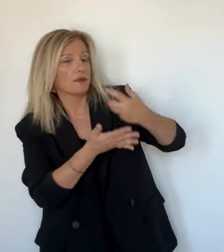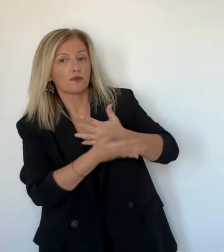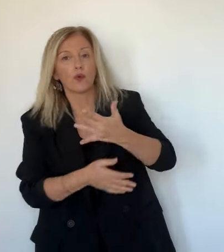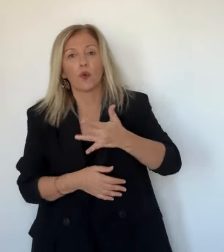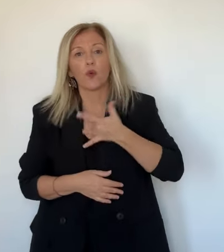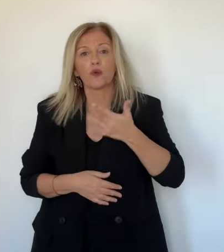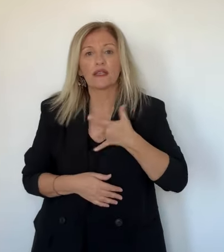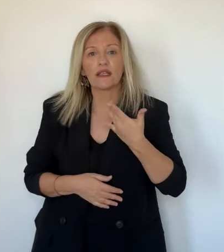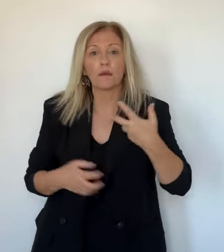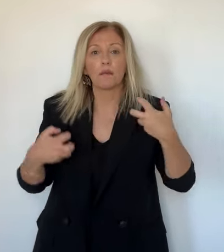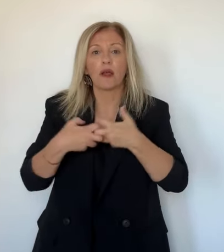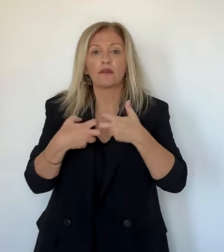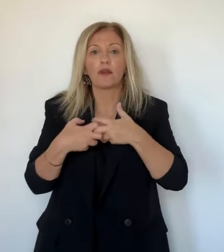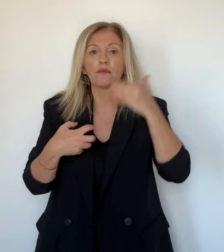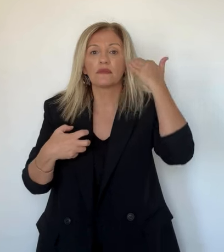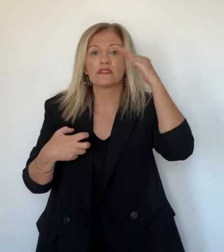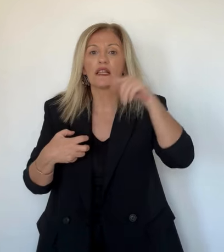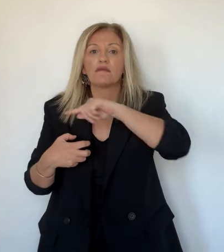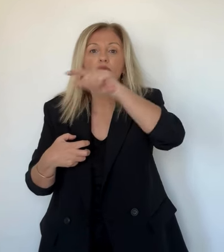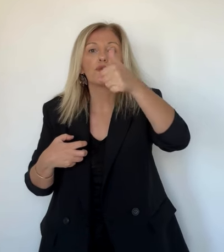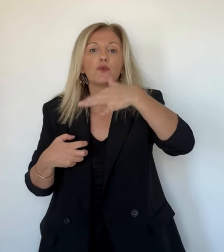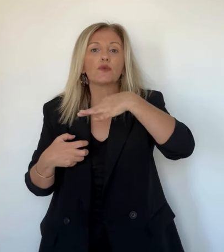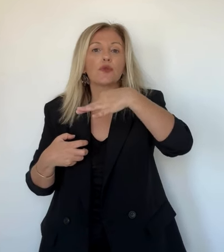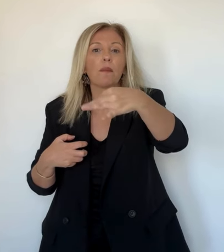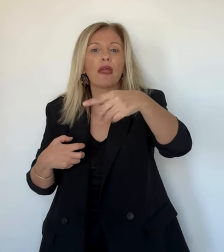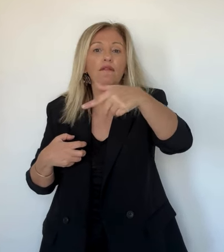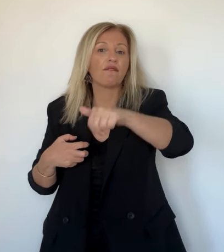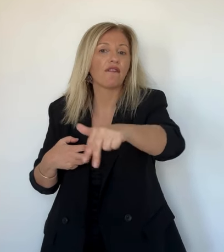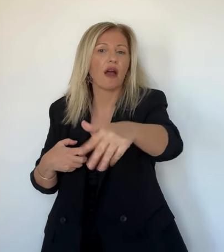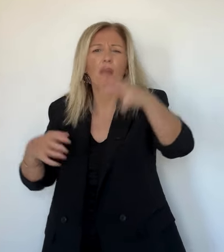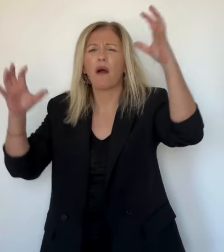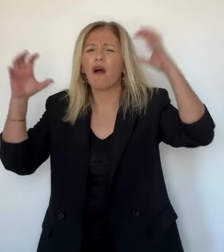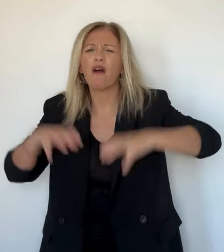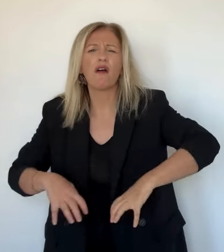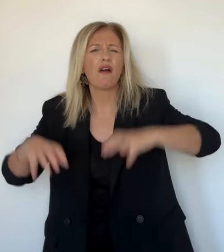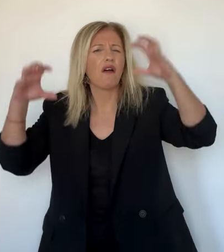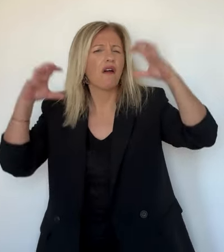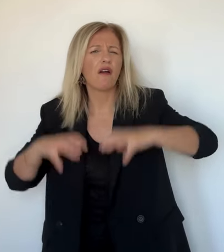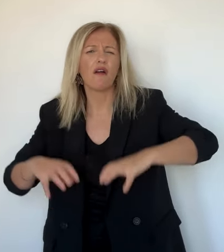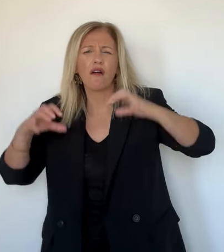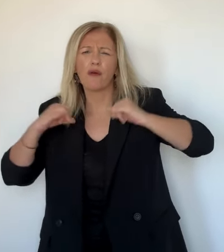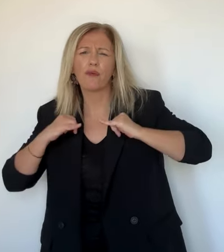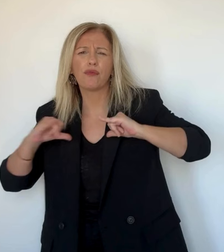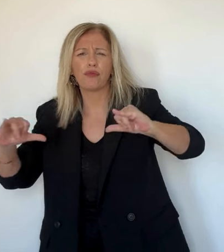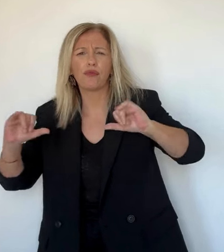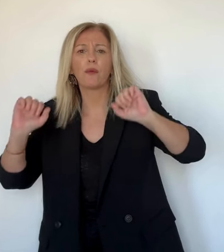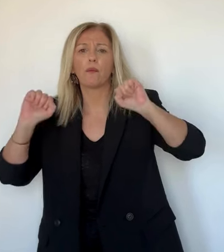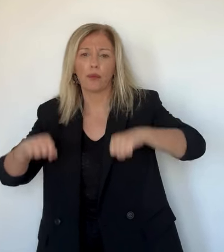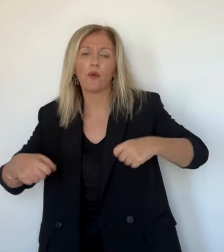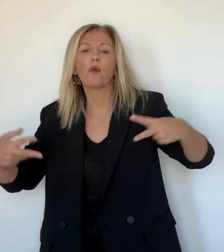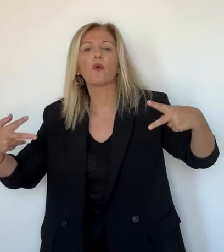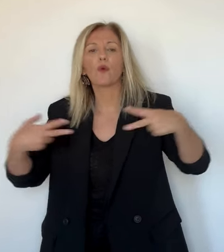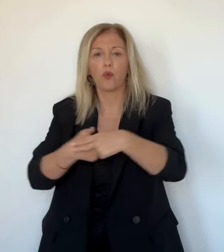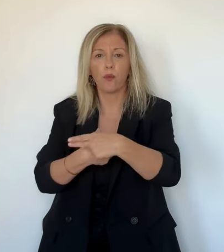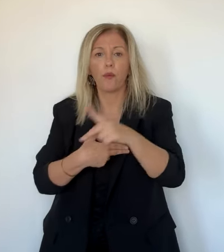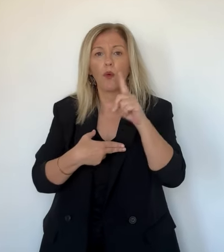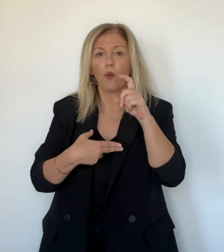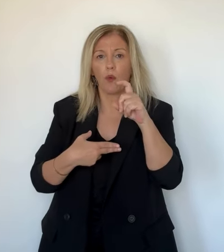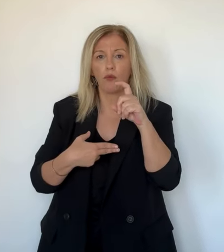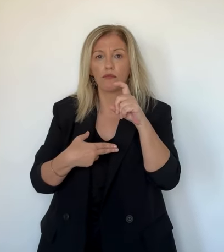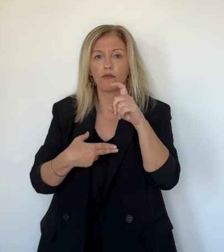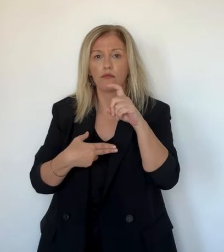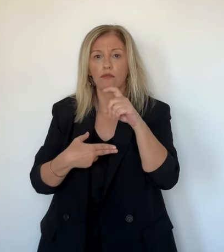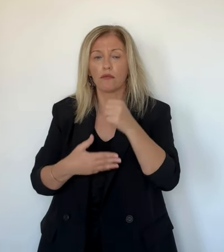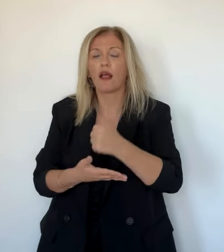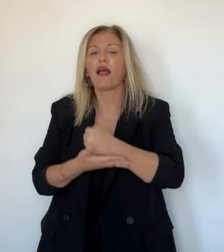va pleuvoir pendant une semaine tant de millilitres d'eau, on pourra couper cet